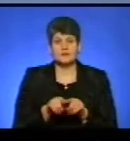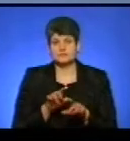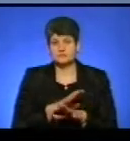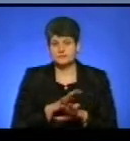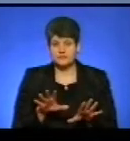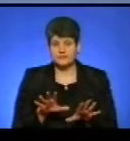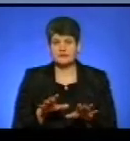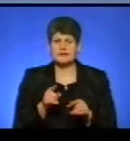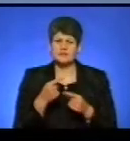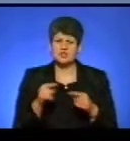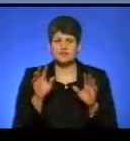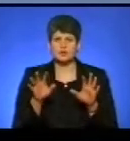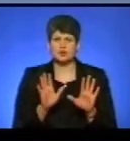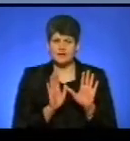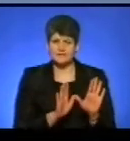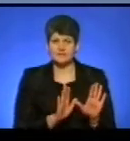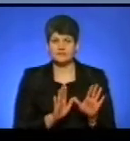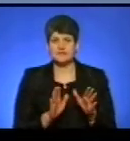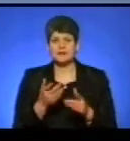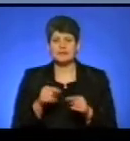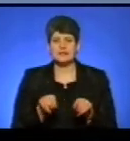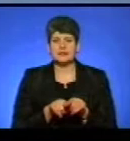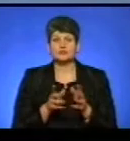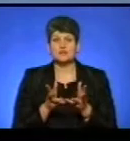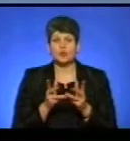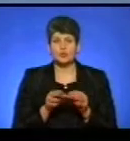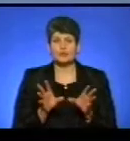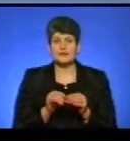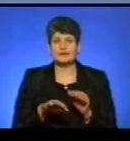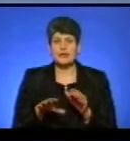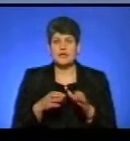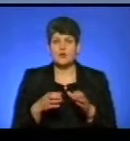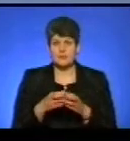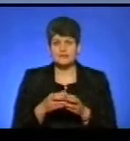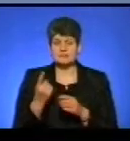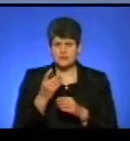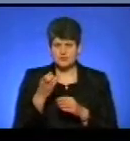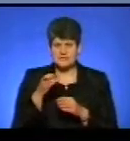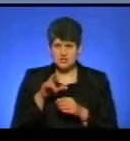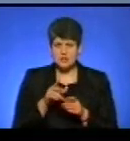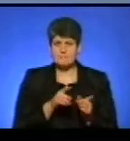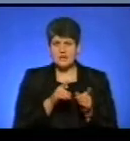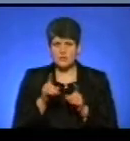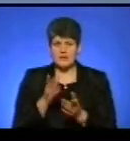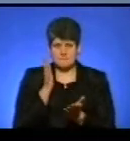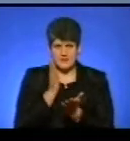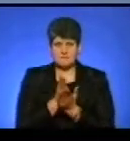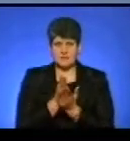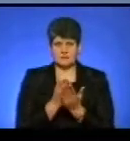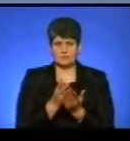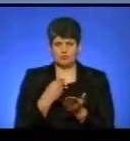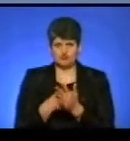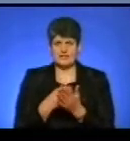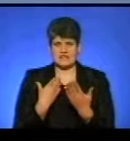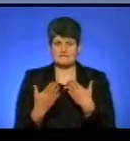значення, тим, де по іншому законодавству, але ми також їх рахуємо об'єднаними терапевними громадами. Тобто вони теж з 1 січня переходять напрямі міжбюджетні відносини з